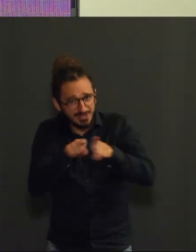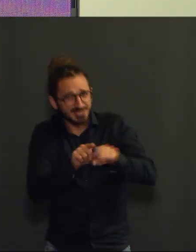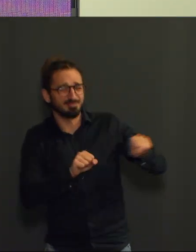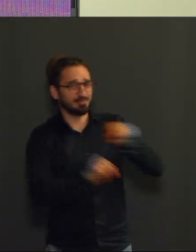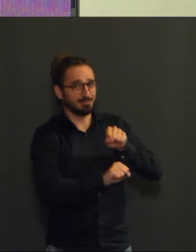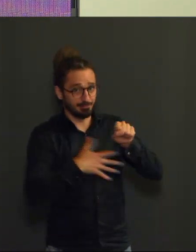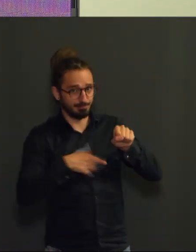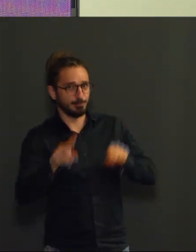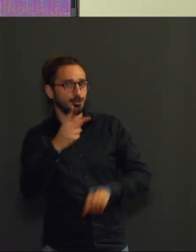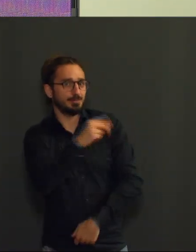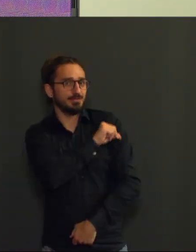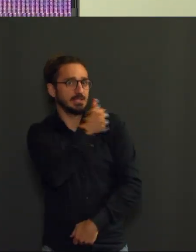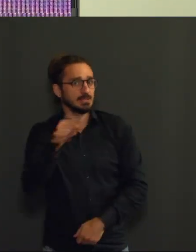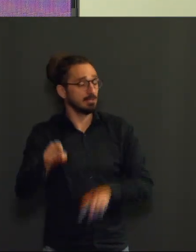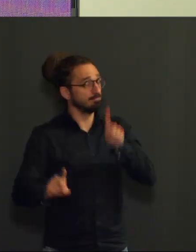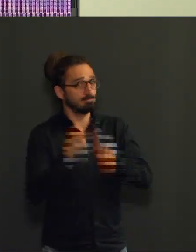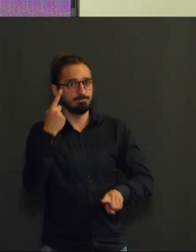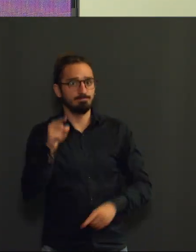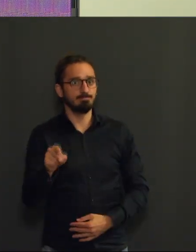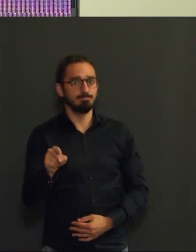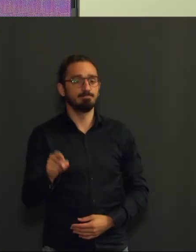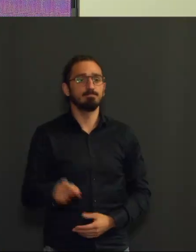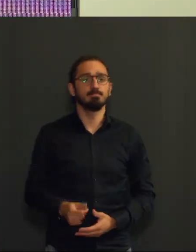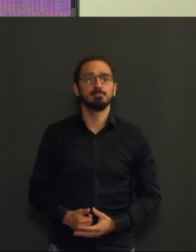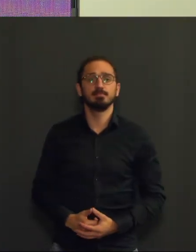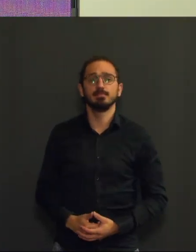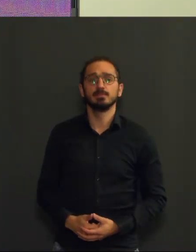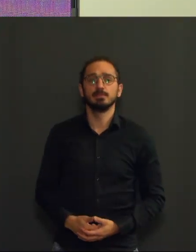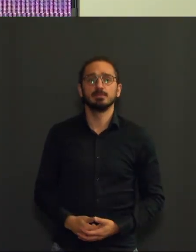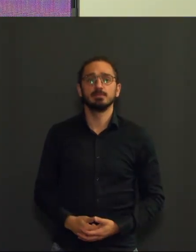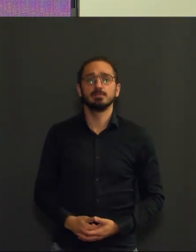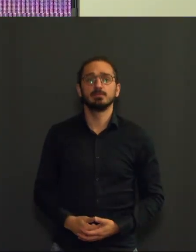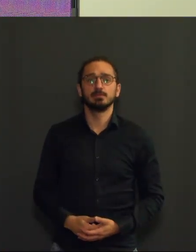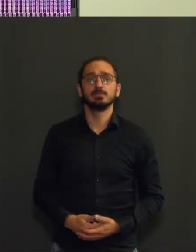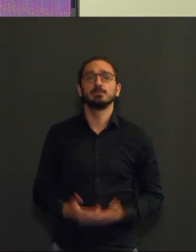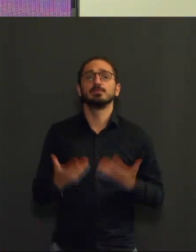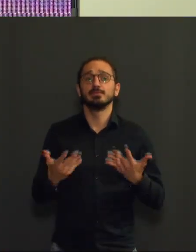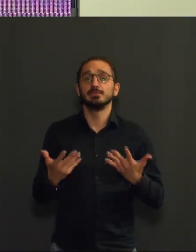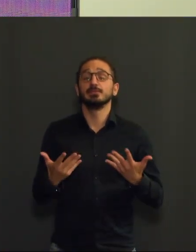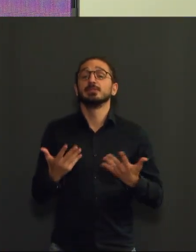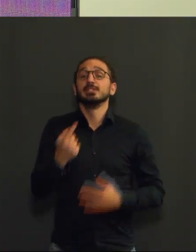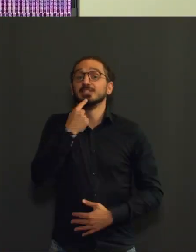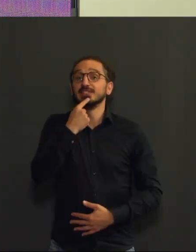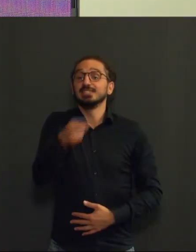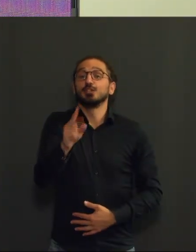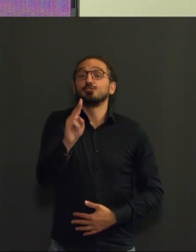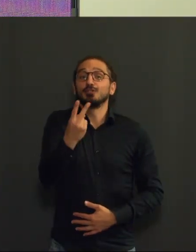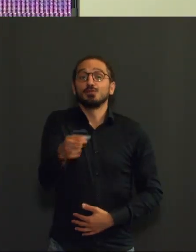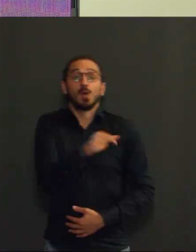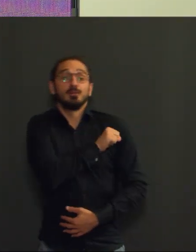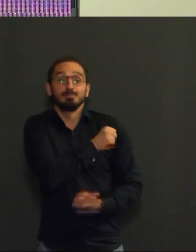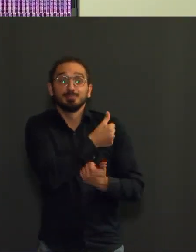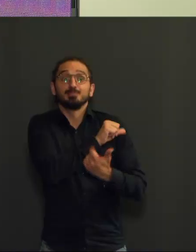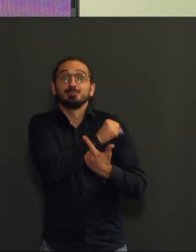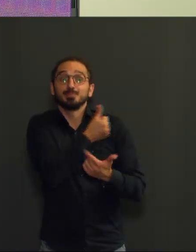vaccin AstraZeneca réduit le risque de développer des symptômes liés au Covid de quelques 51